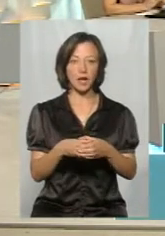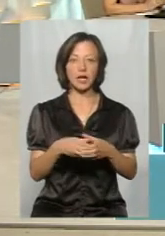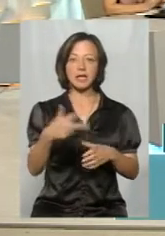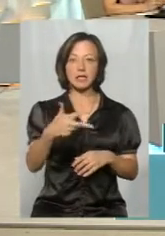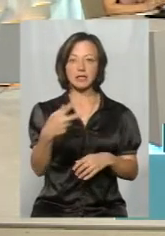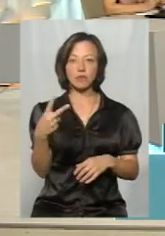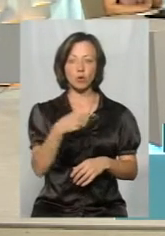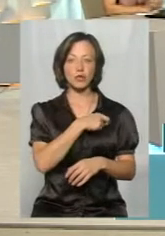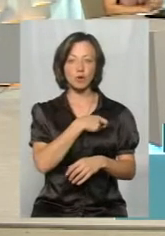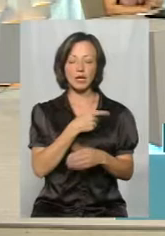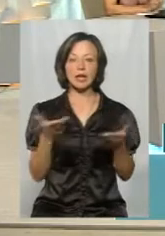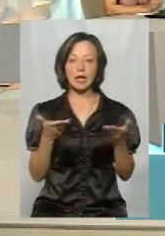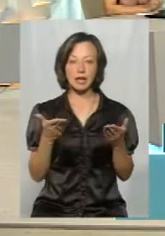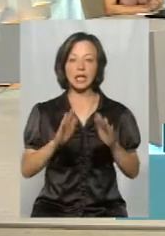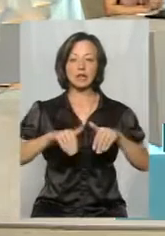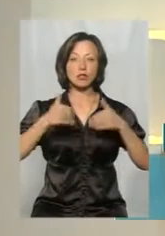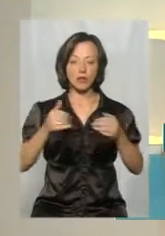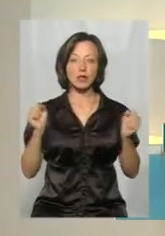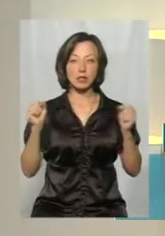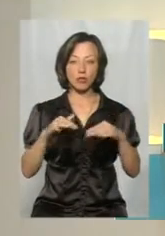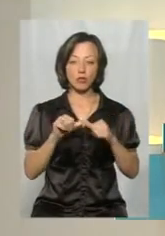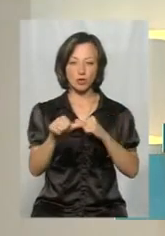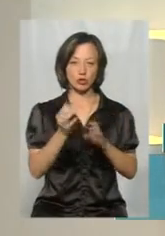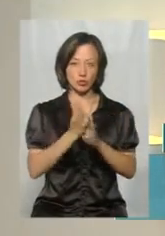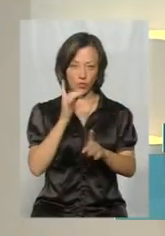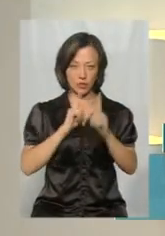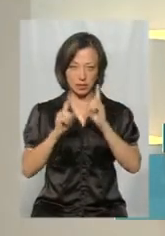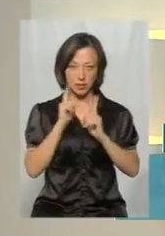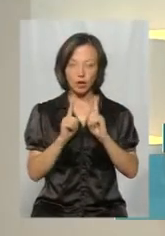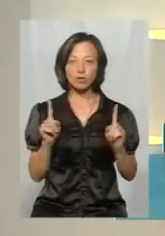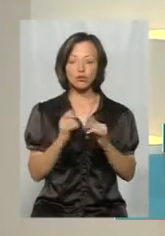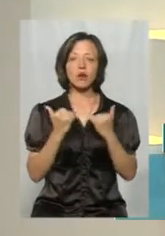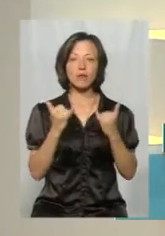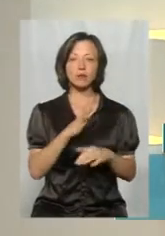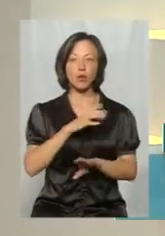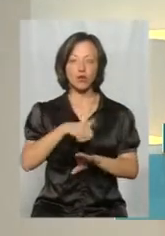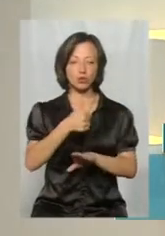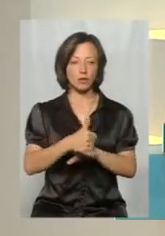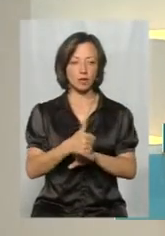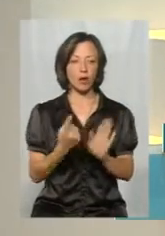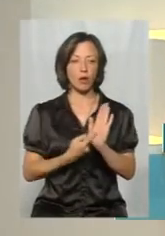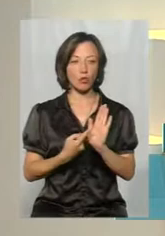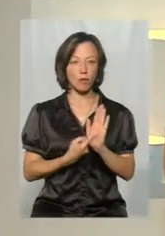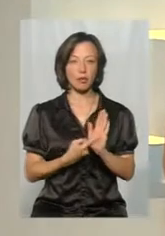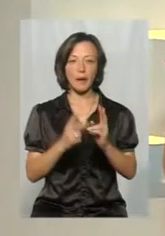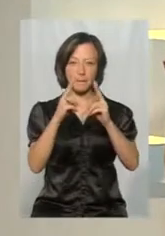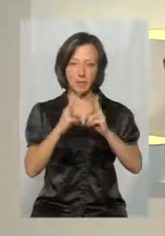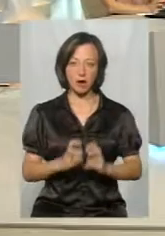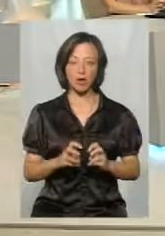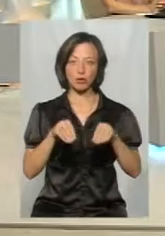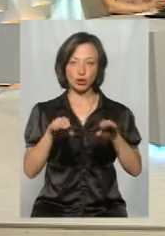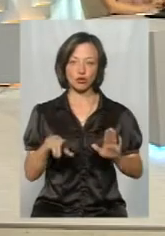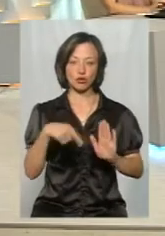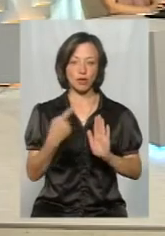32 депутатів, які ініціювали скликання позачергової сесії. Що для вас було основним аргументом переглянути рішення?